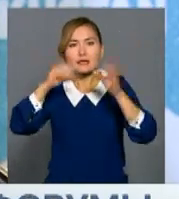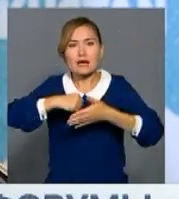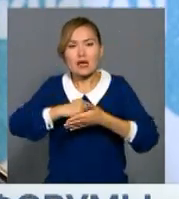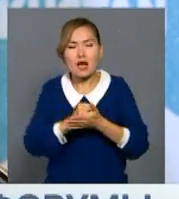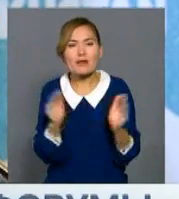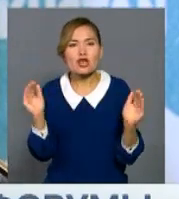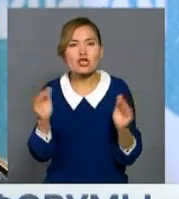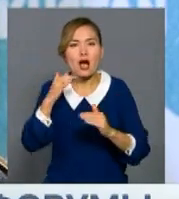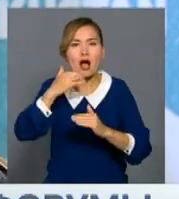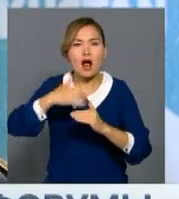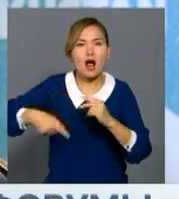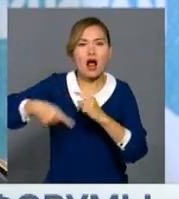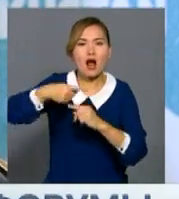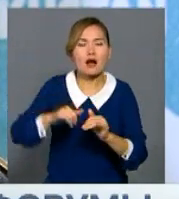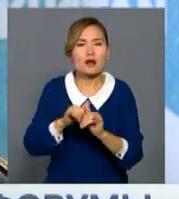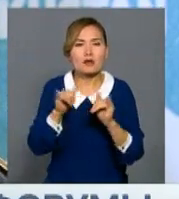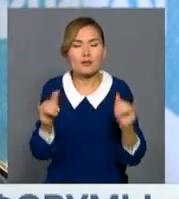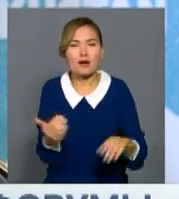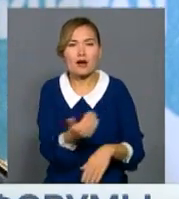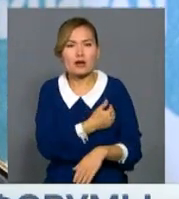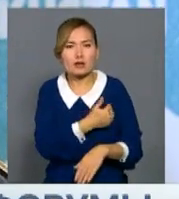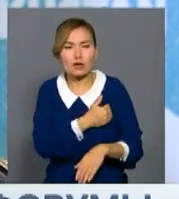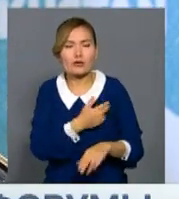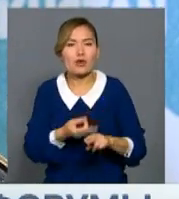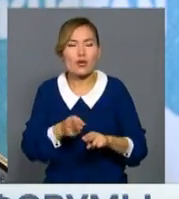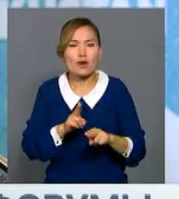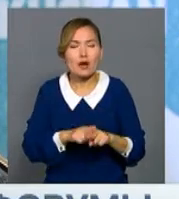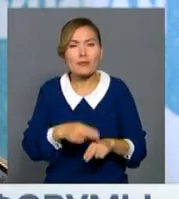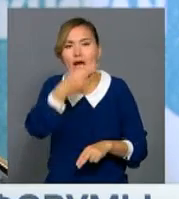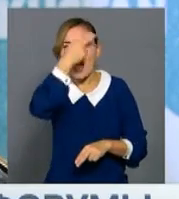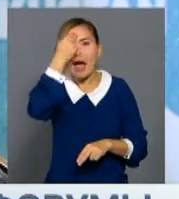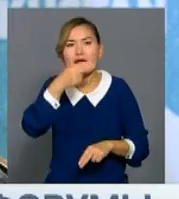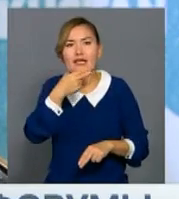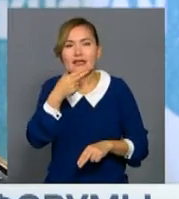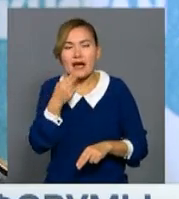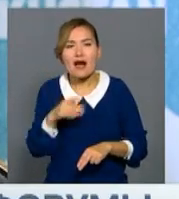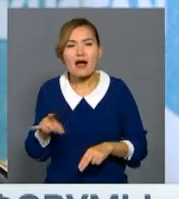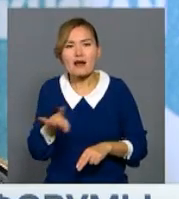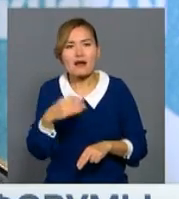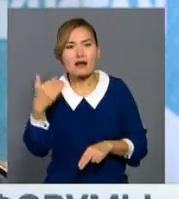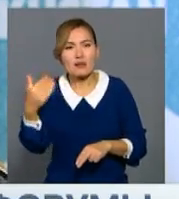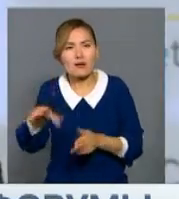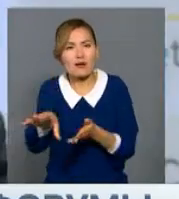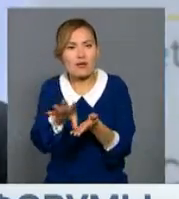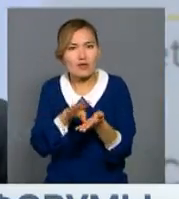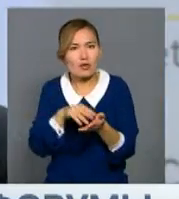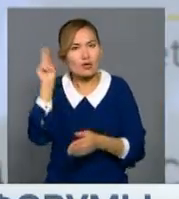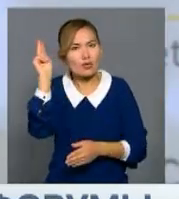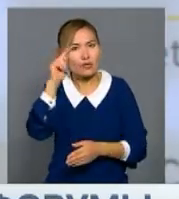кәсіпкерліктің де қызық ұшылғын артырғымыз келеді. Бұл тұрғыда италиялық әріптестерімізден үйрен өріміз көп.